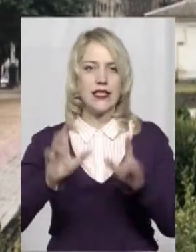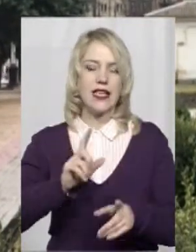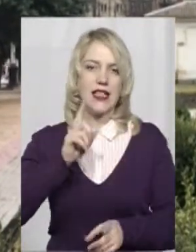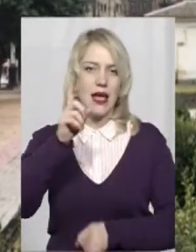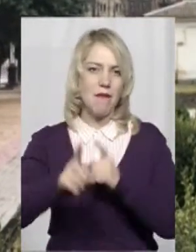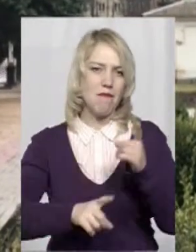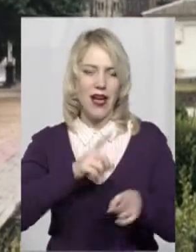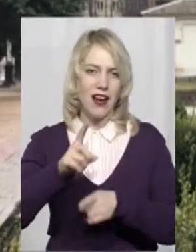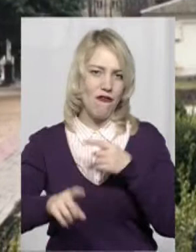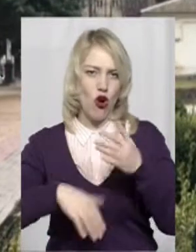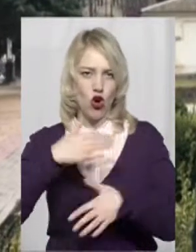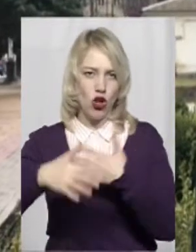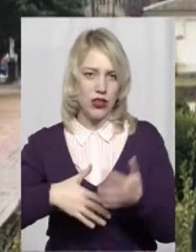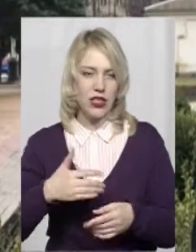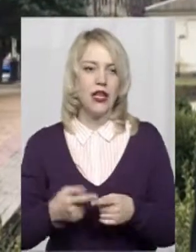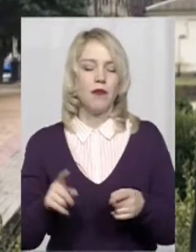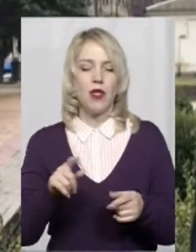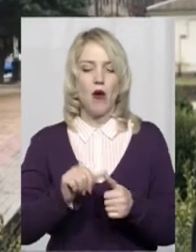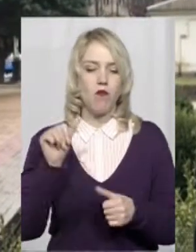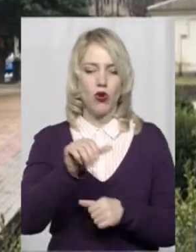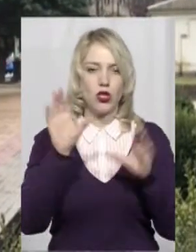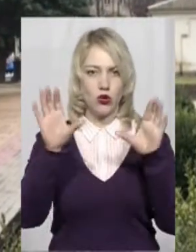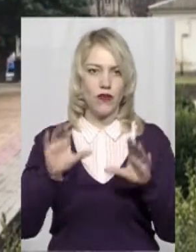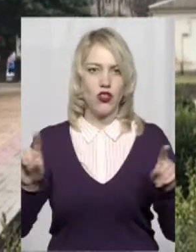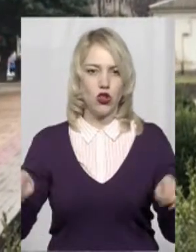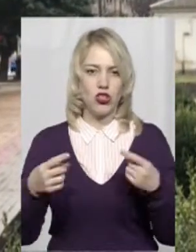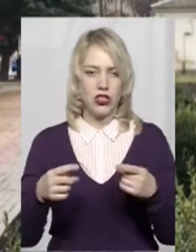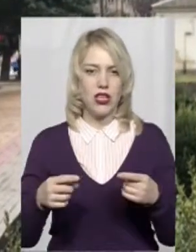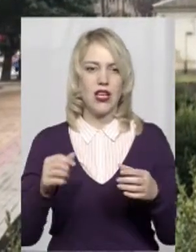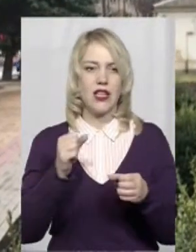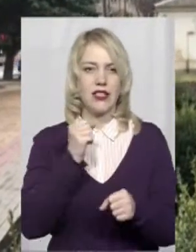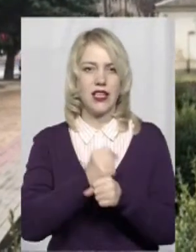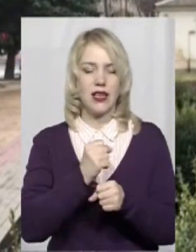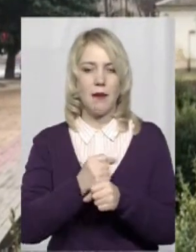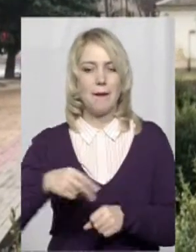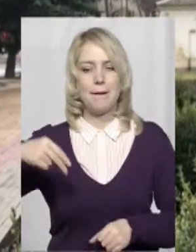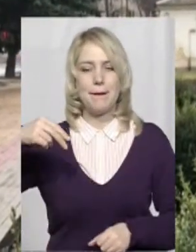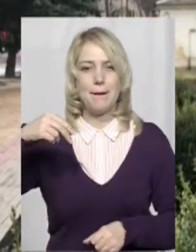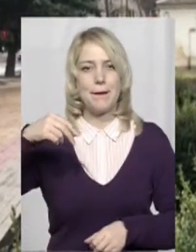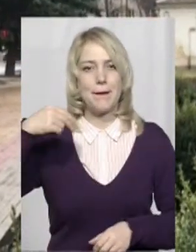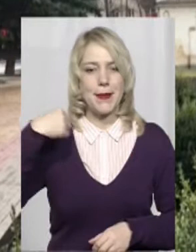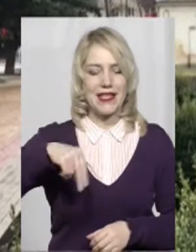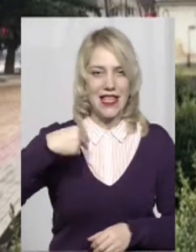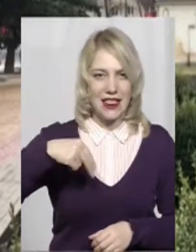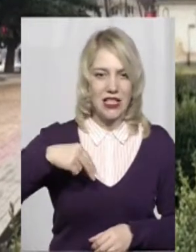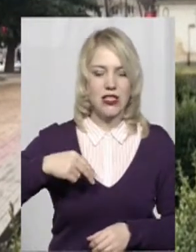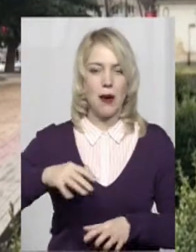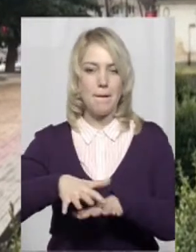тобто в позаконституційний спосіб відновивши дію Конституції президентської парламентської республіки,